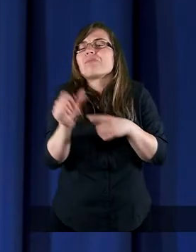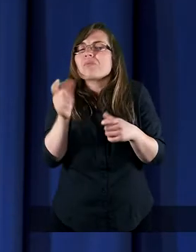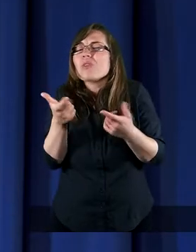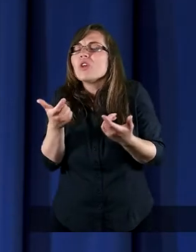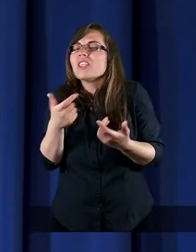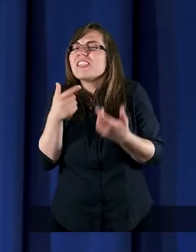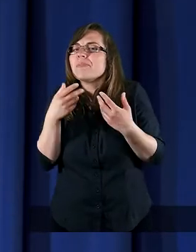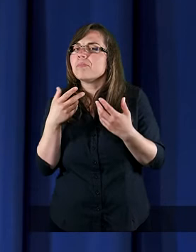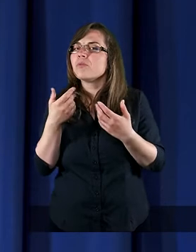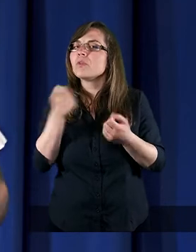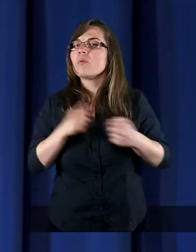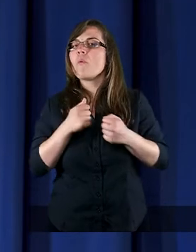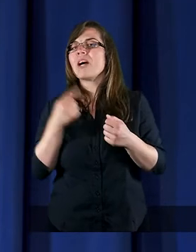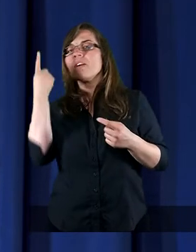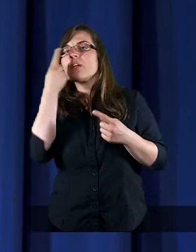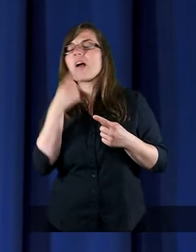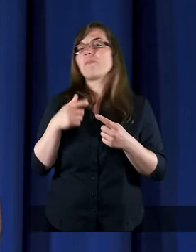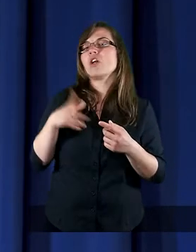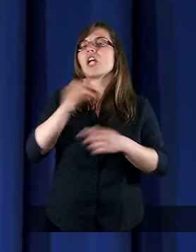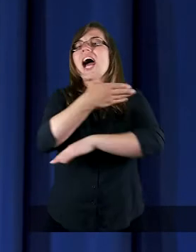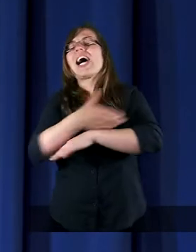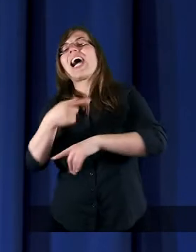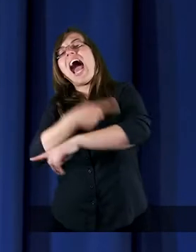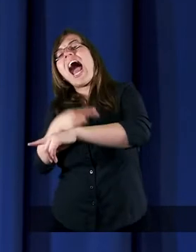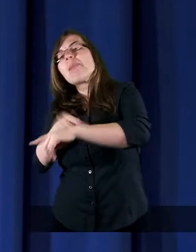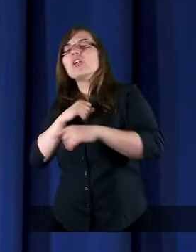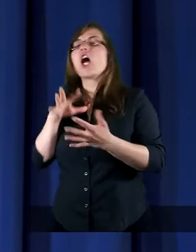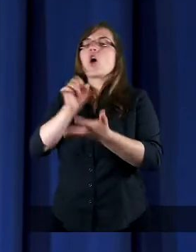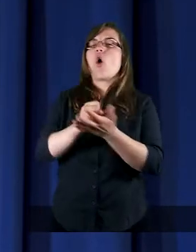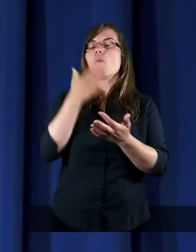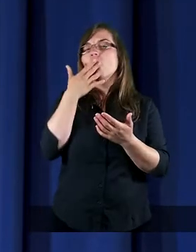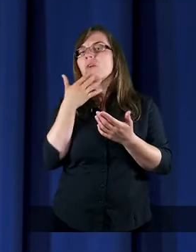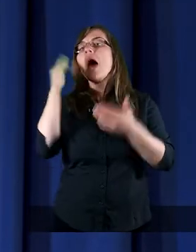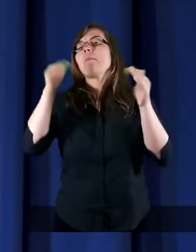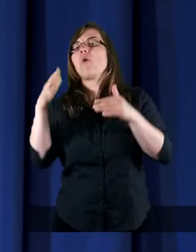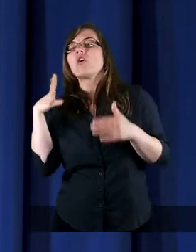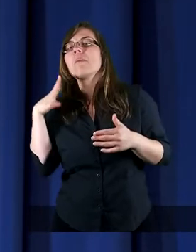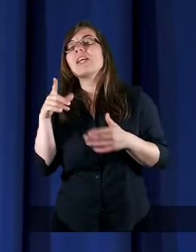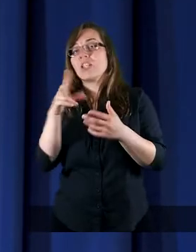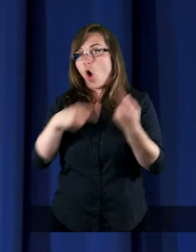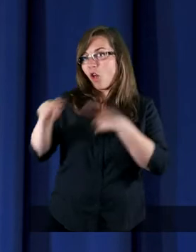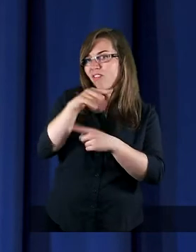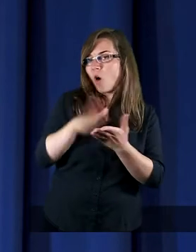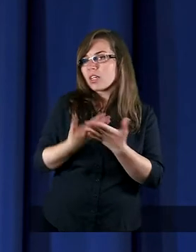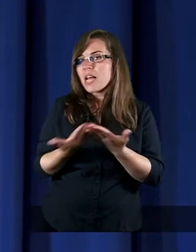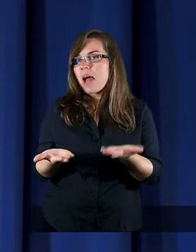sobie znać. Na ogół mówimy, że rany się goją. I taka jest prawda. Ale może być proces odwrotny?